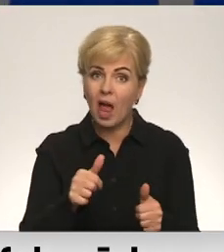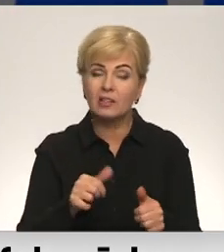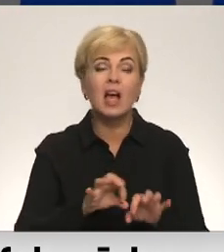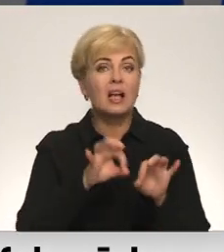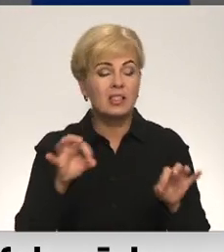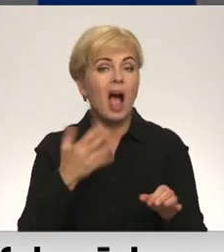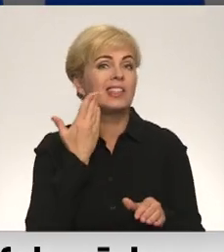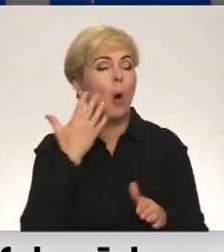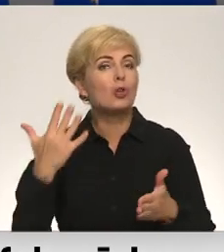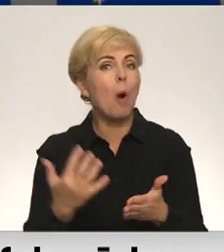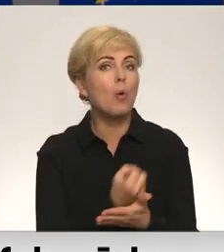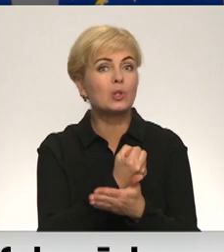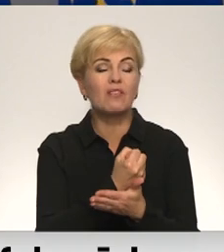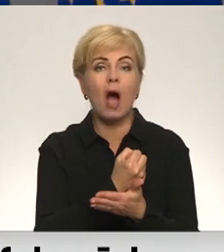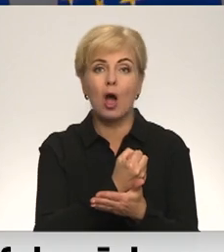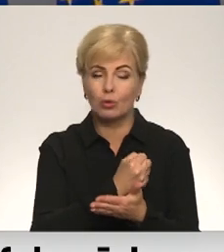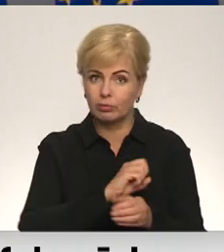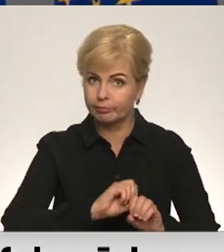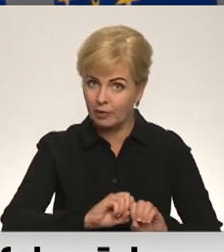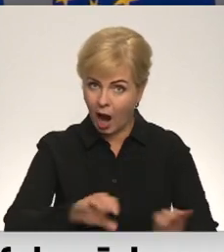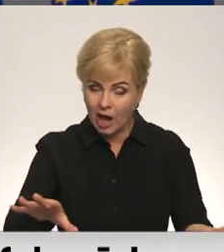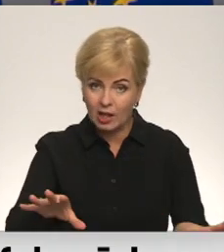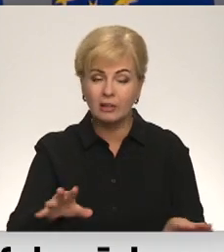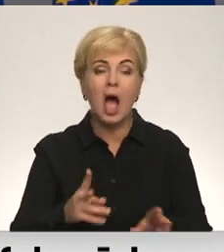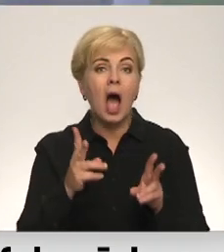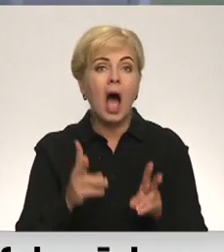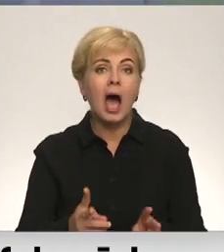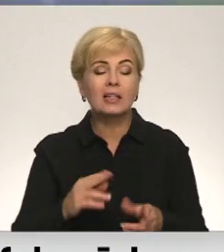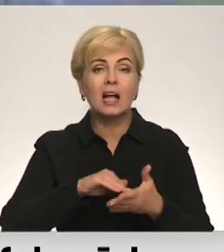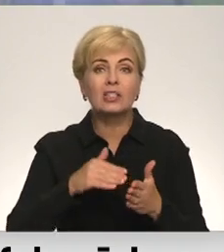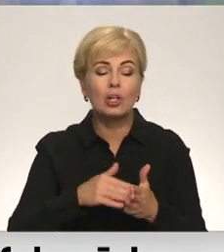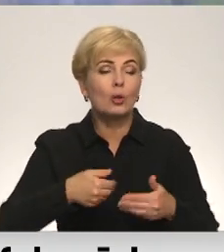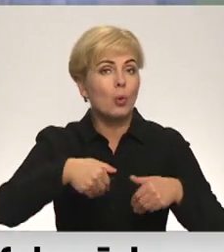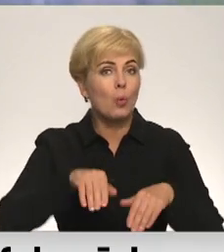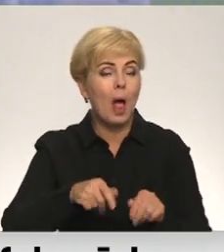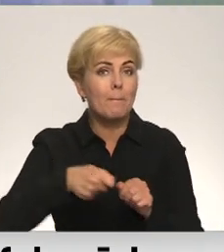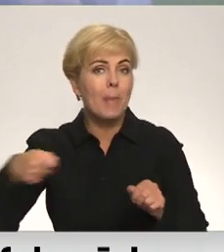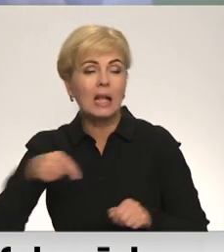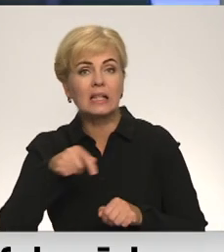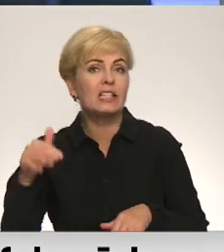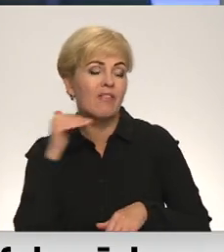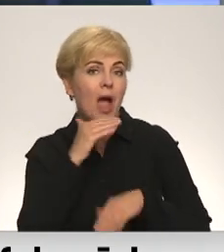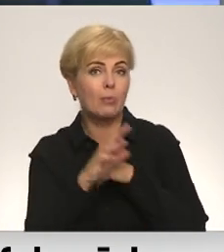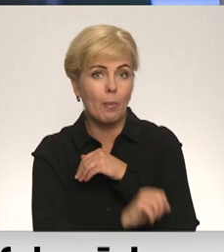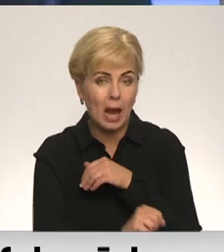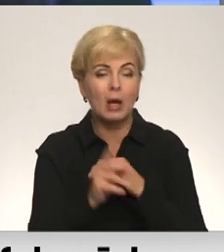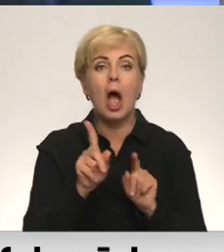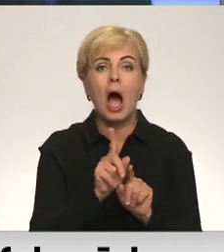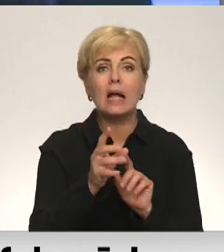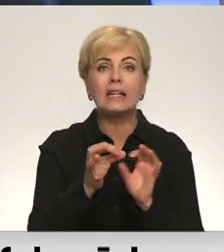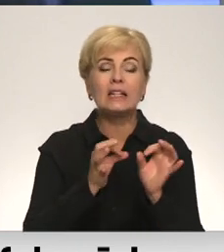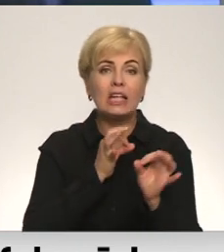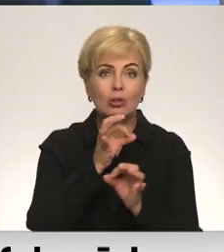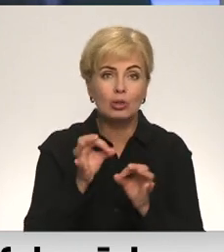uzvaras gājienu. Ārkārtējo situāciju nolēma pagrināt līdz februāra beigām. Papildus tika diskutēts arī par atteikšanos no